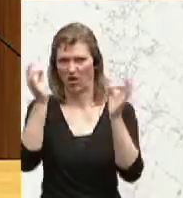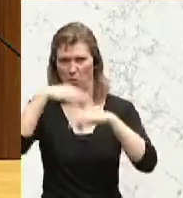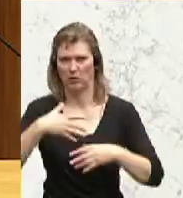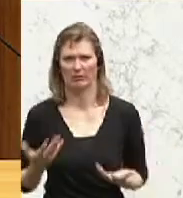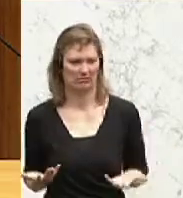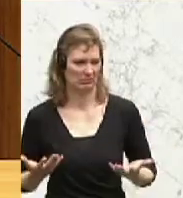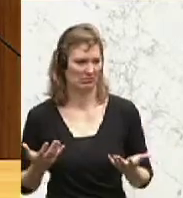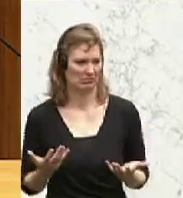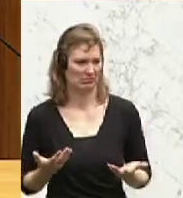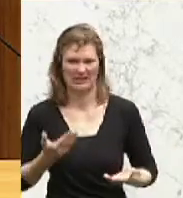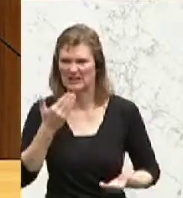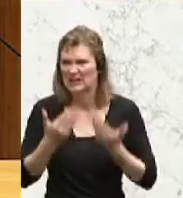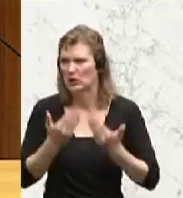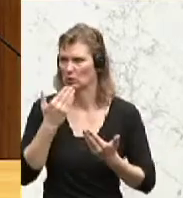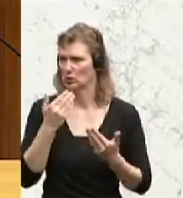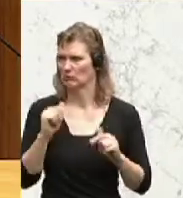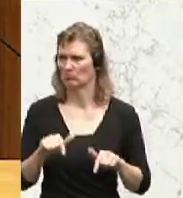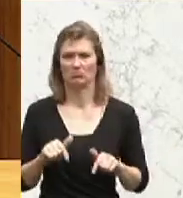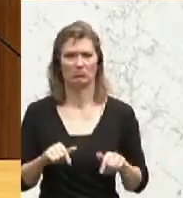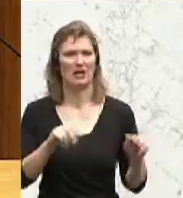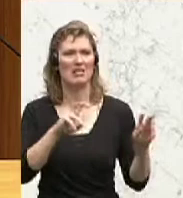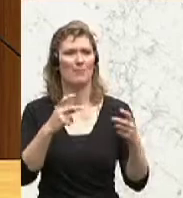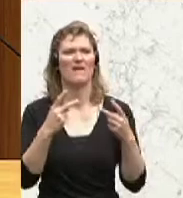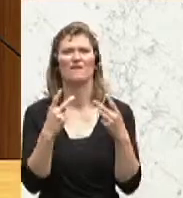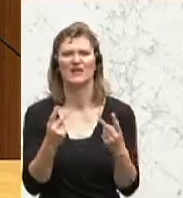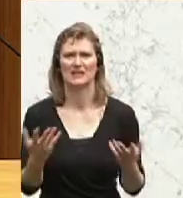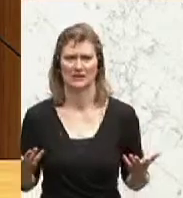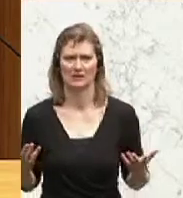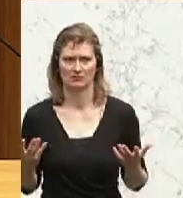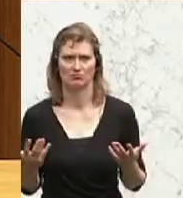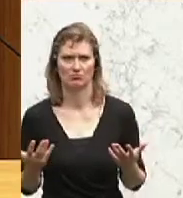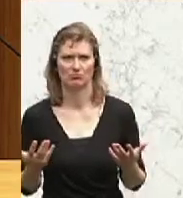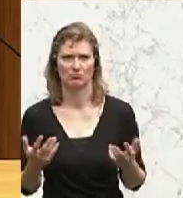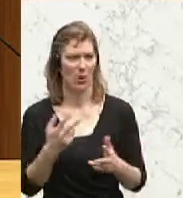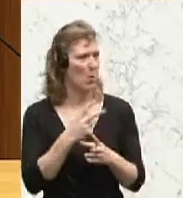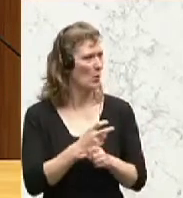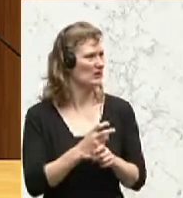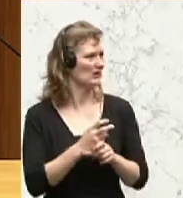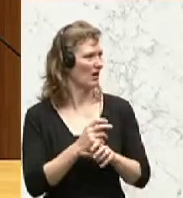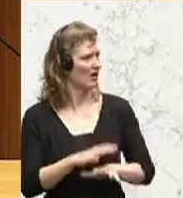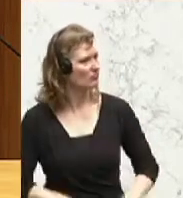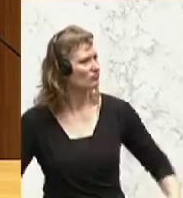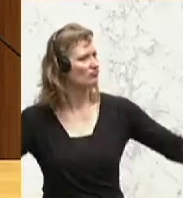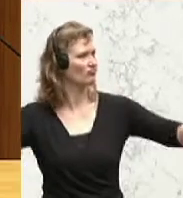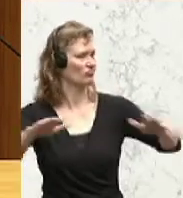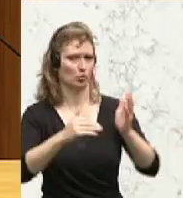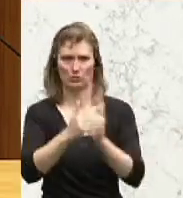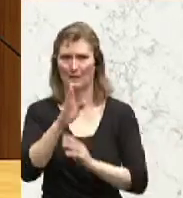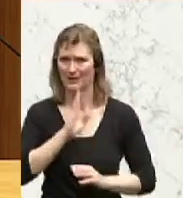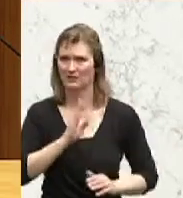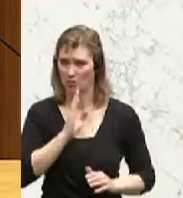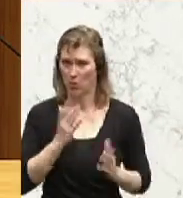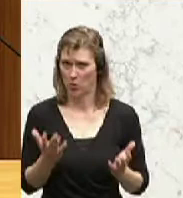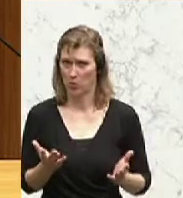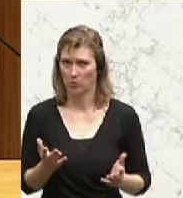Sitzung, wo es eigentlich um ein wichtiges Thema in Österreich geht, nämlich um das Pensionssystem, eigentlich